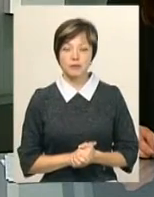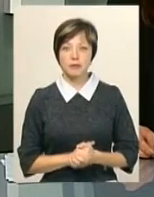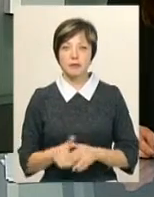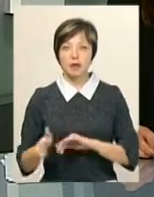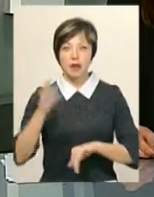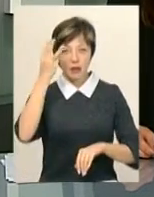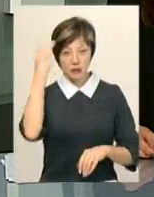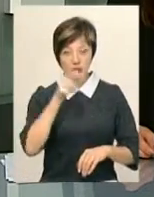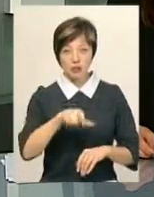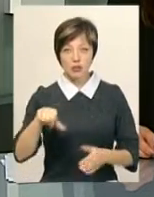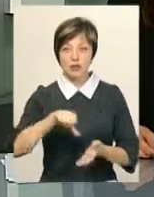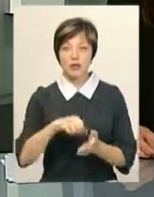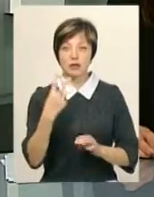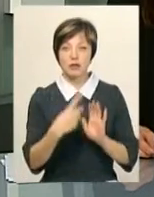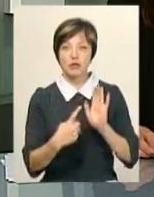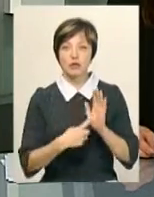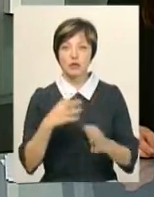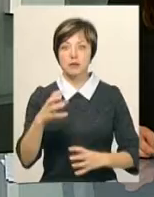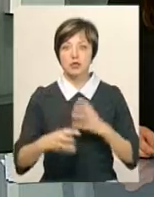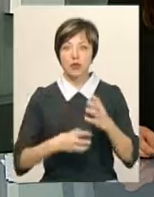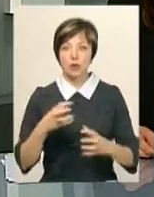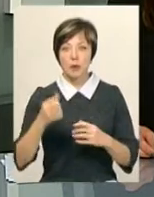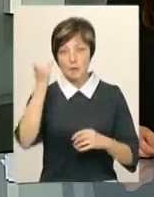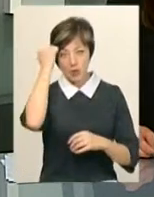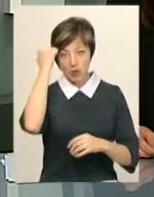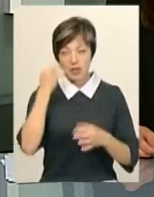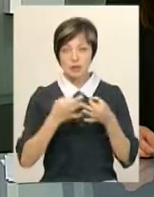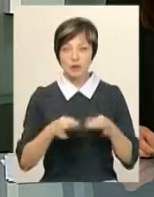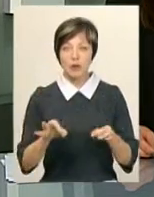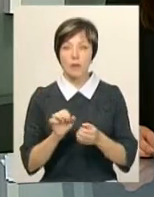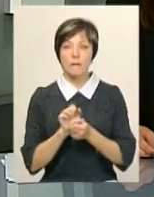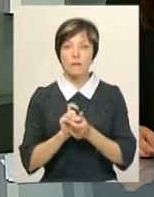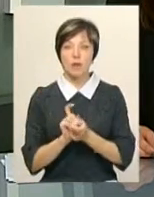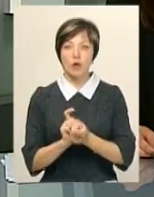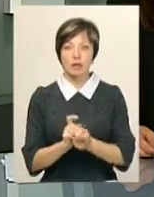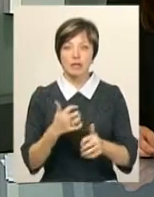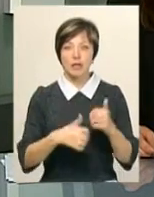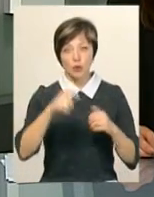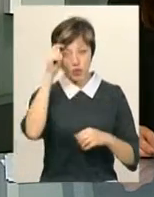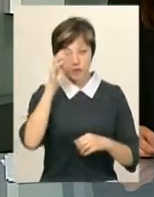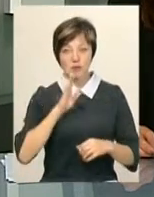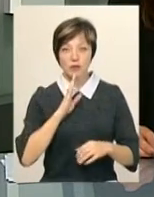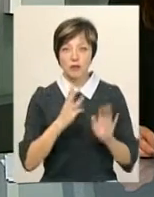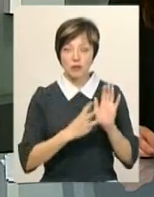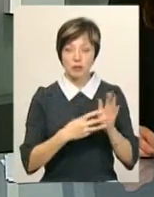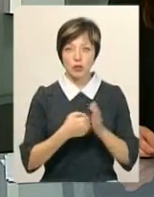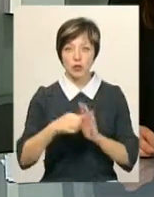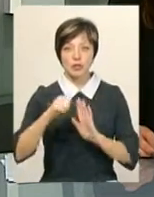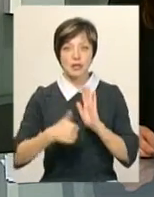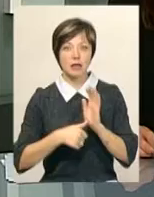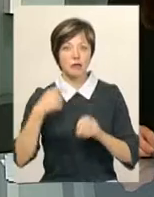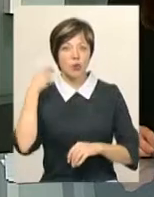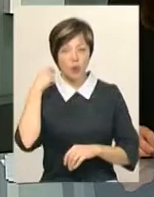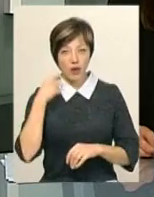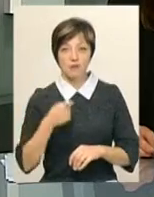Хмельничани взяли участь у 26-му міжнародному меморіалі звільної боротьби серед юників та дівчат від 8 до 16